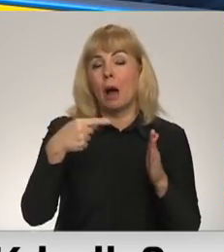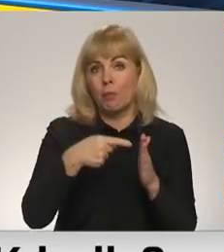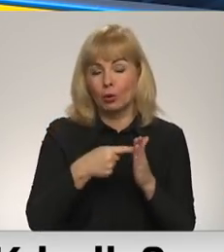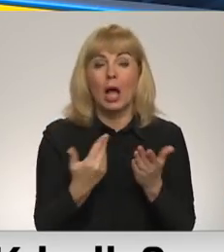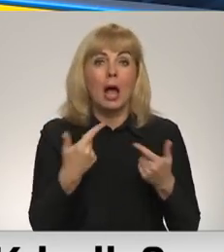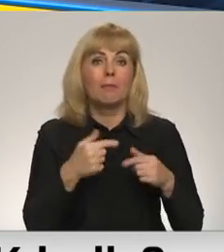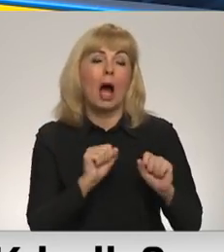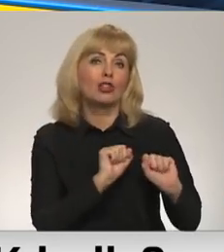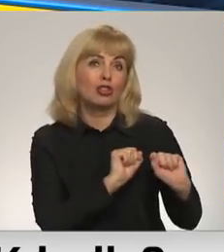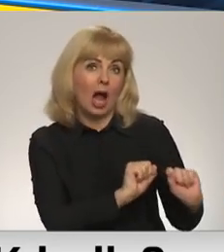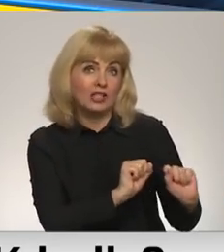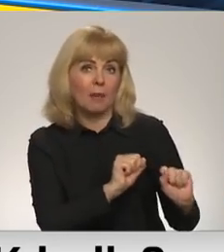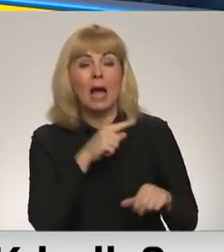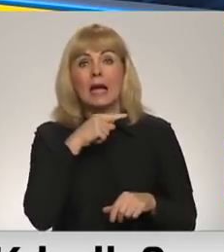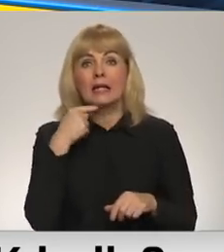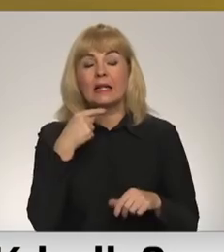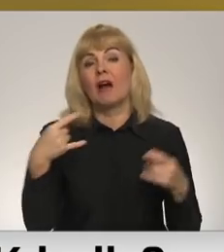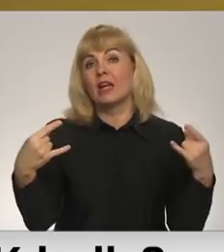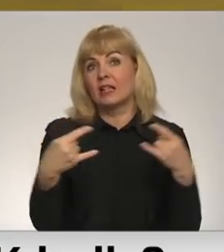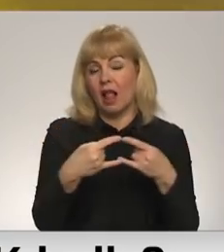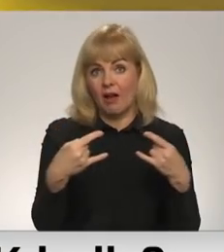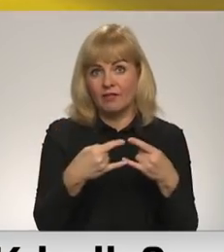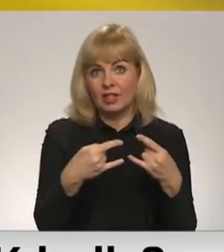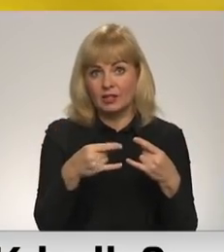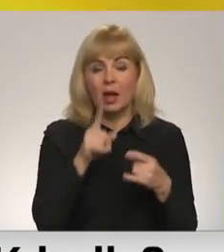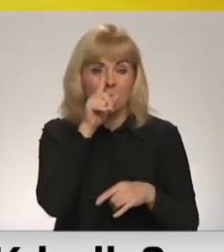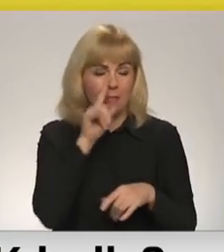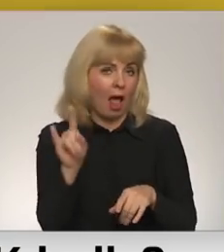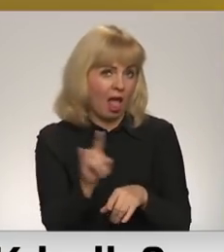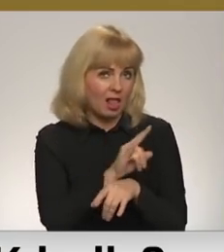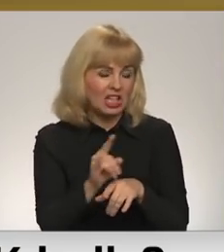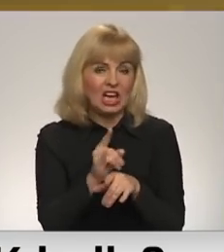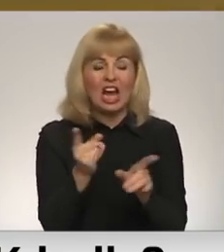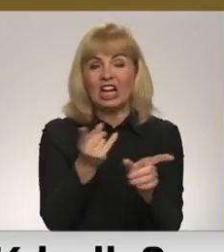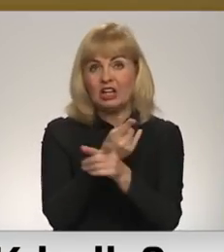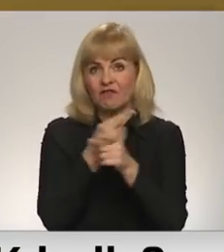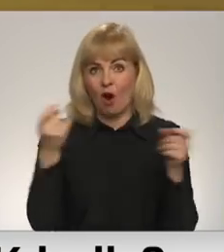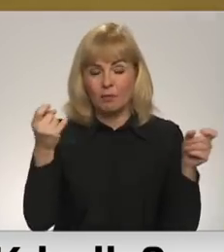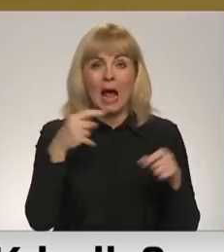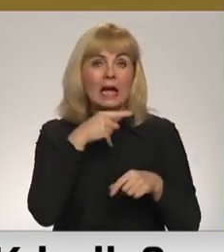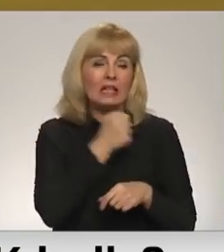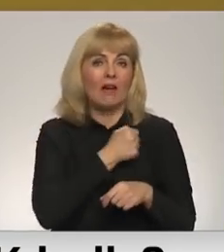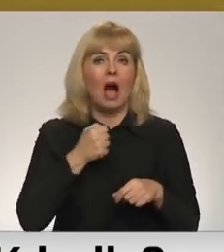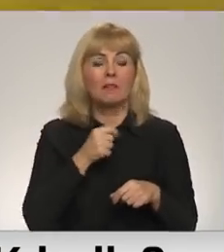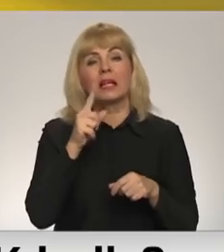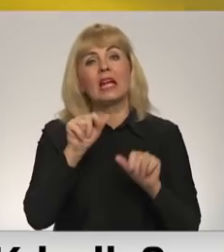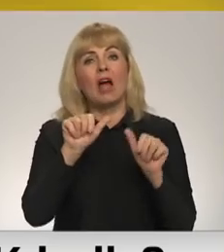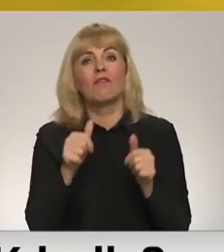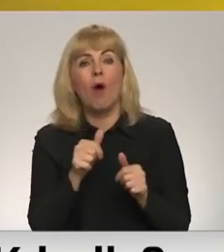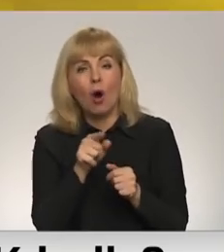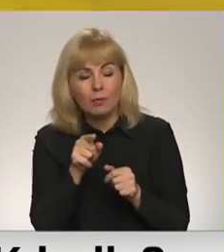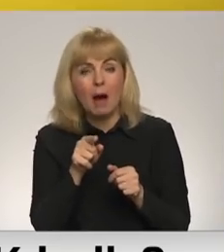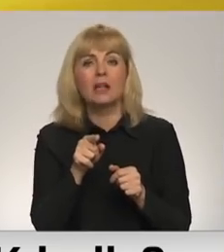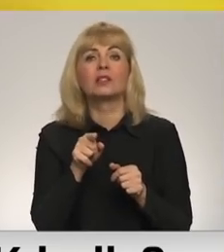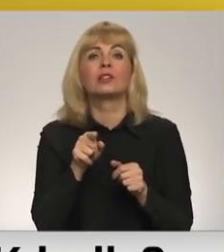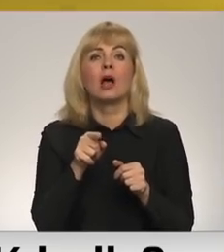paša aizsardzību šorīd arī Krievijas TV kanāli melīgi ziņo, ka Krievijas armija formāli ir tikai Donbasā un